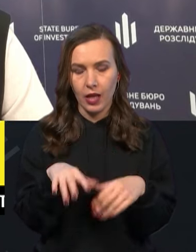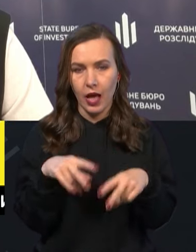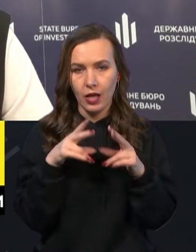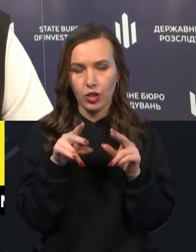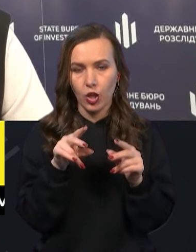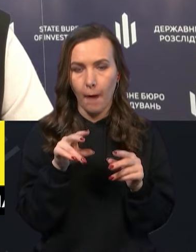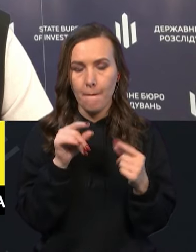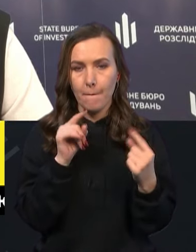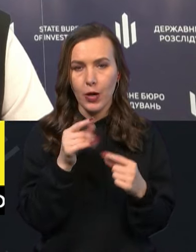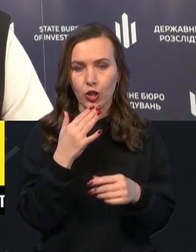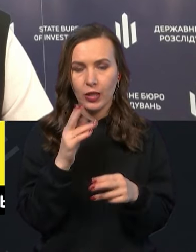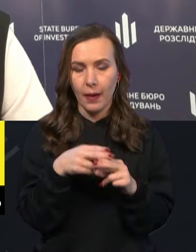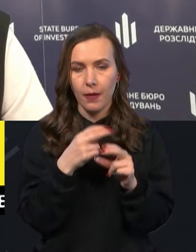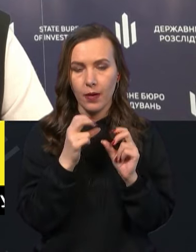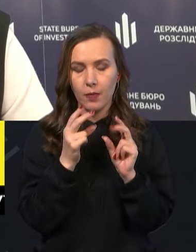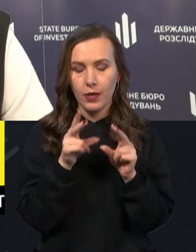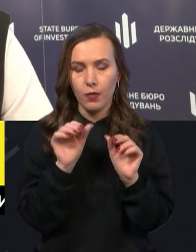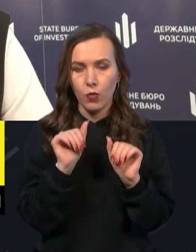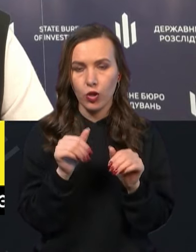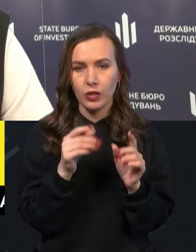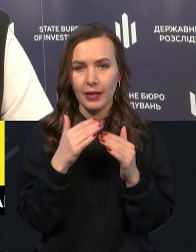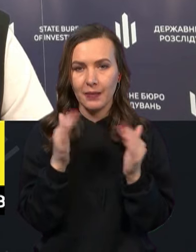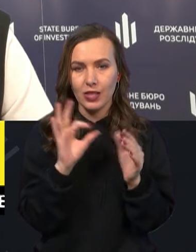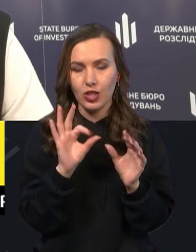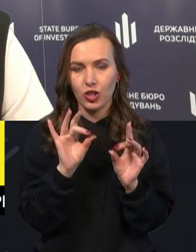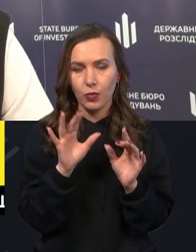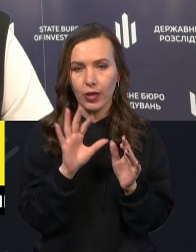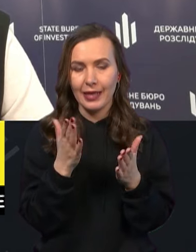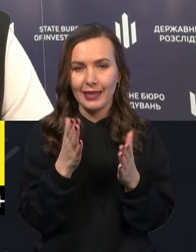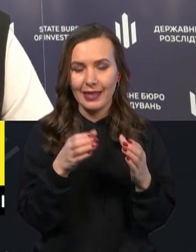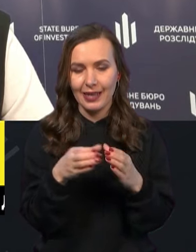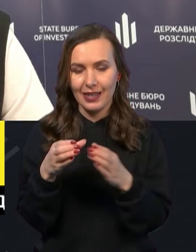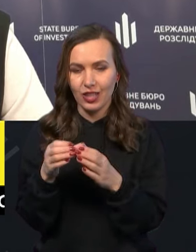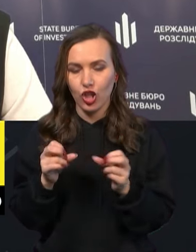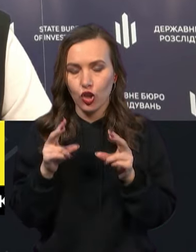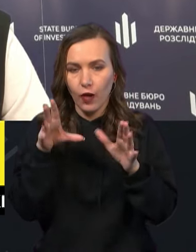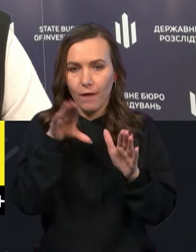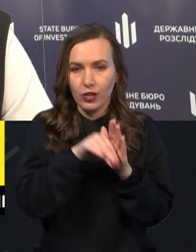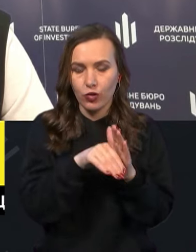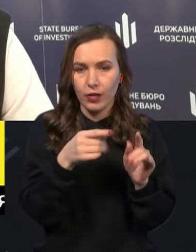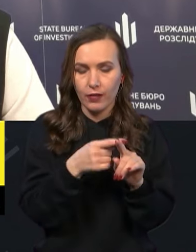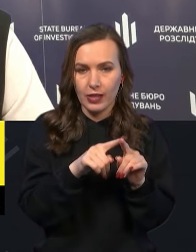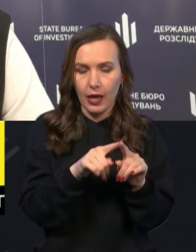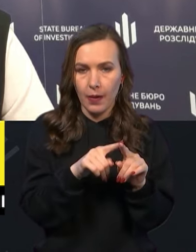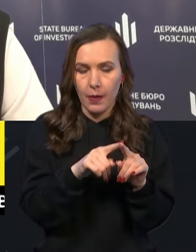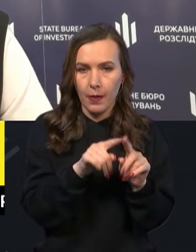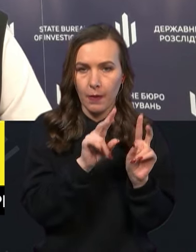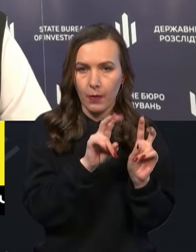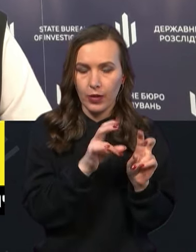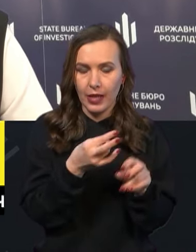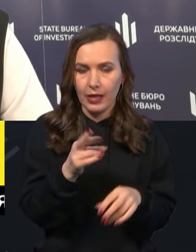нацбезпеки. Чи можете, можливо, більше нам розповісти, які категорії злочинів саме входять в це поняття?